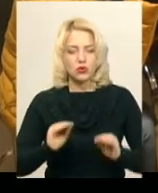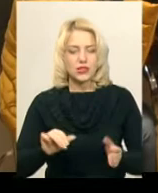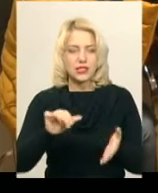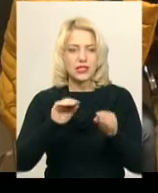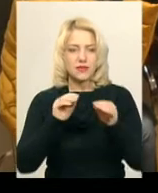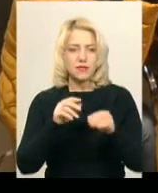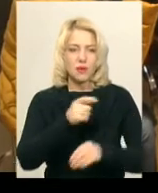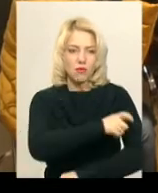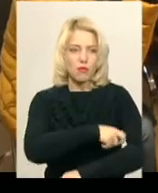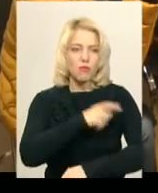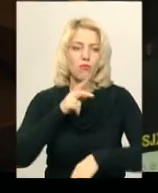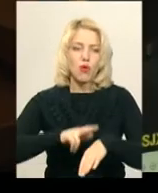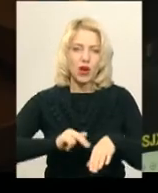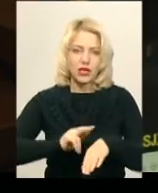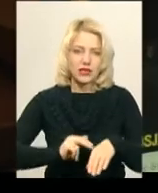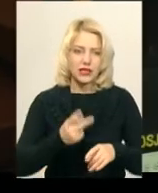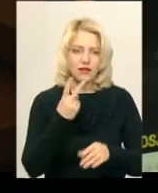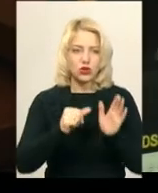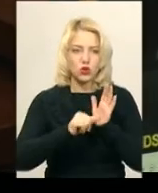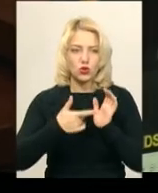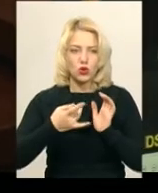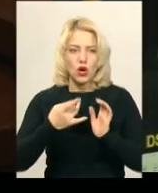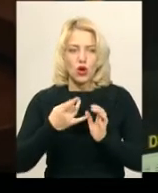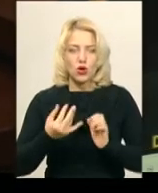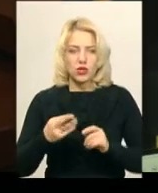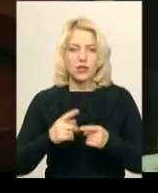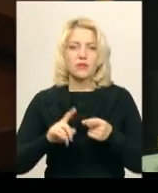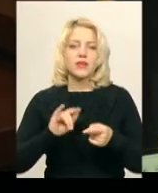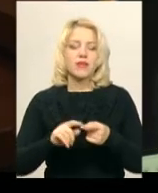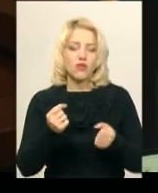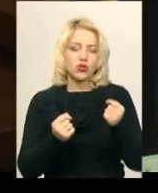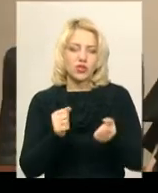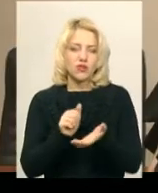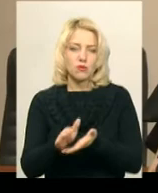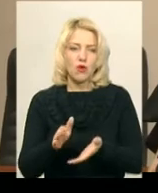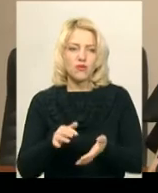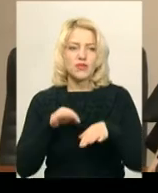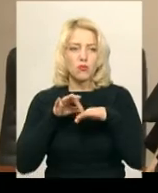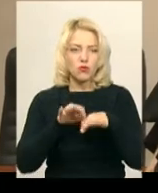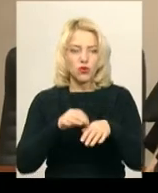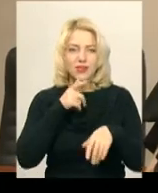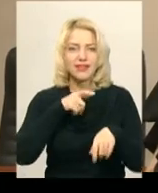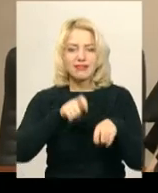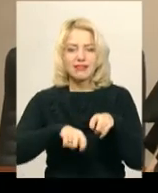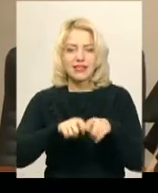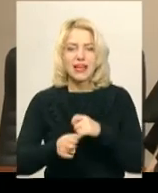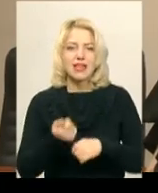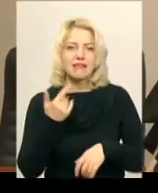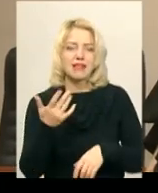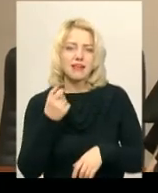патрульної поліції, від 26 жовтня водій автомобіля «Рейнджровер» відмовився від проходження тесту на кількість алкоголів в крові.